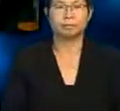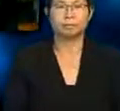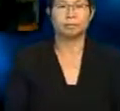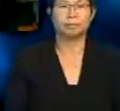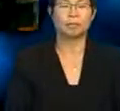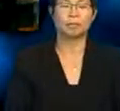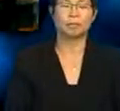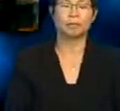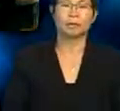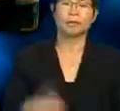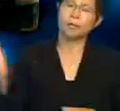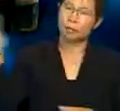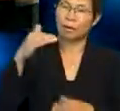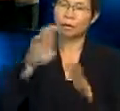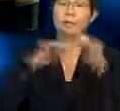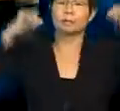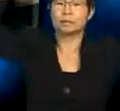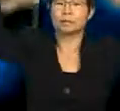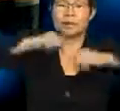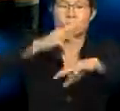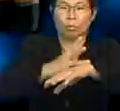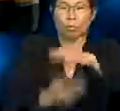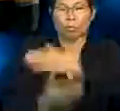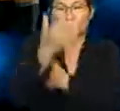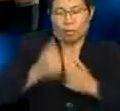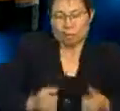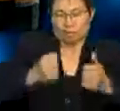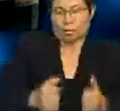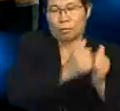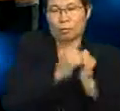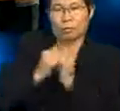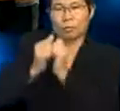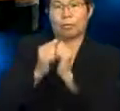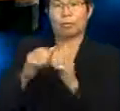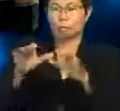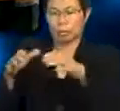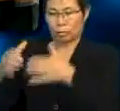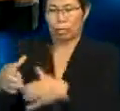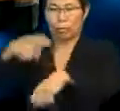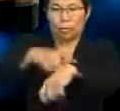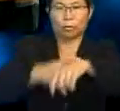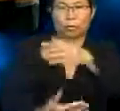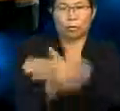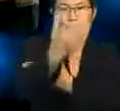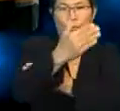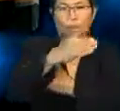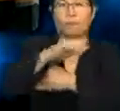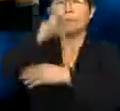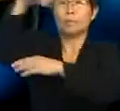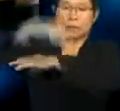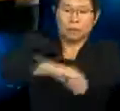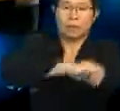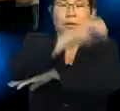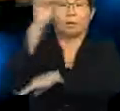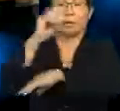Mari bersenam di waktu pagi Berlogging bersama berkumpulan Waktu pagi terbit matahari